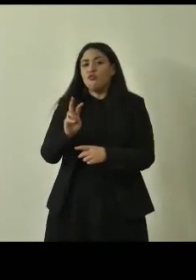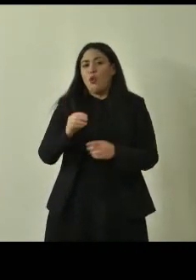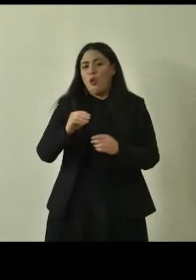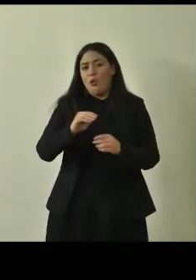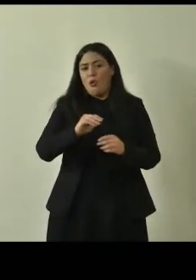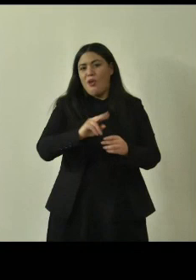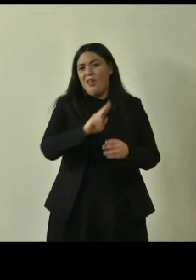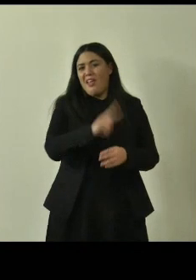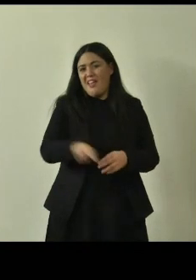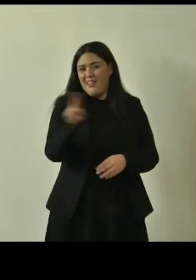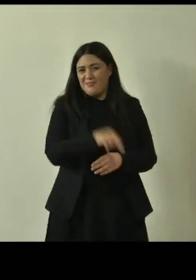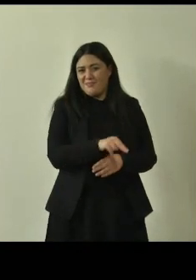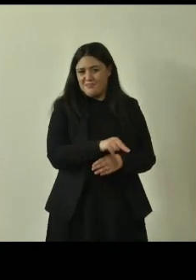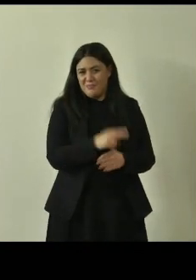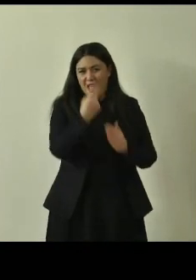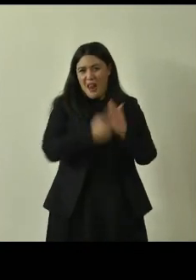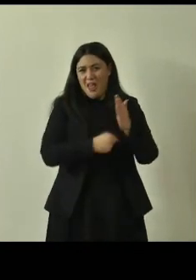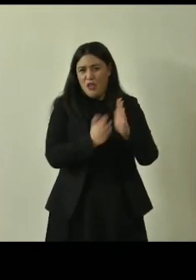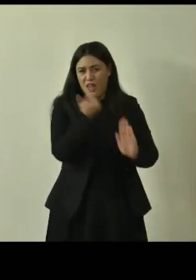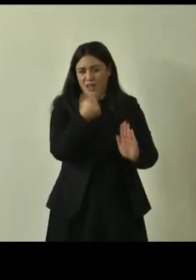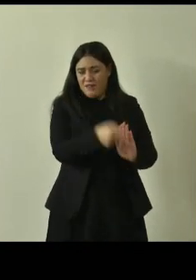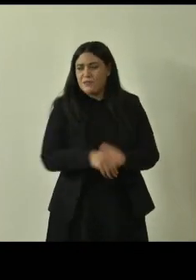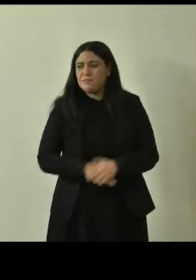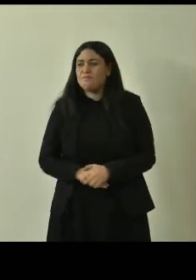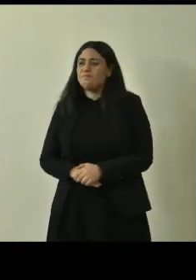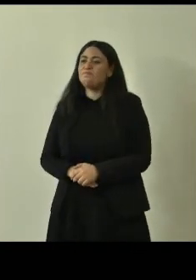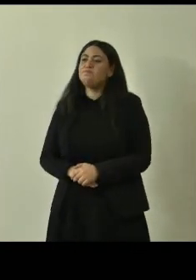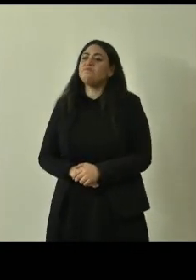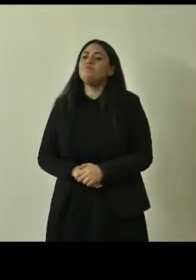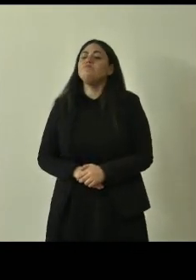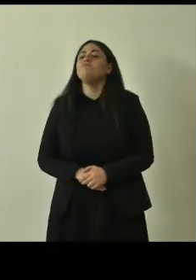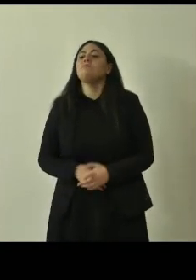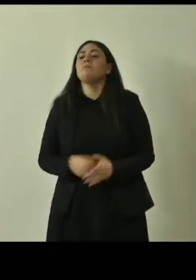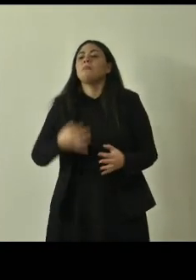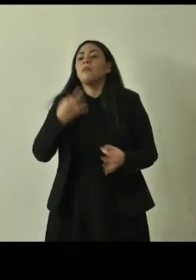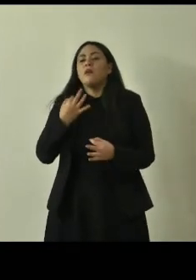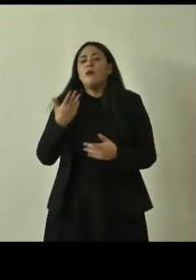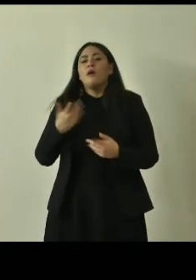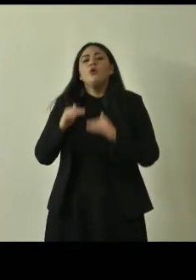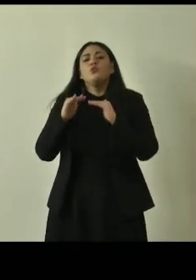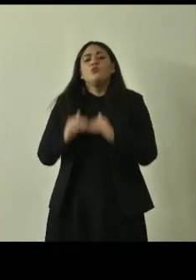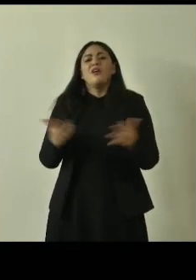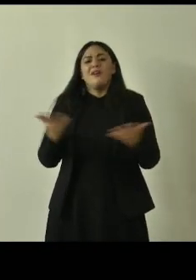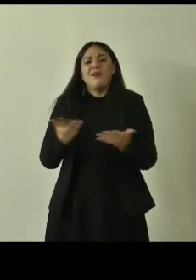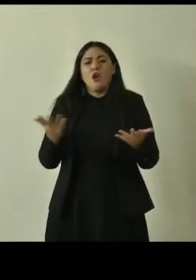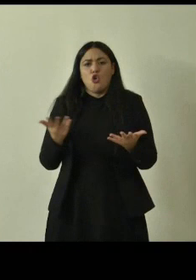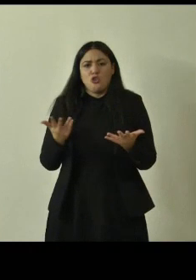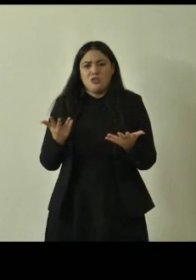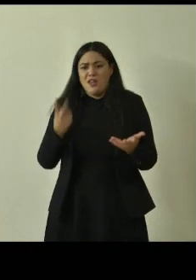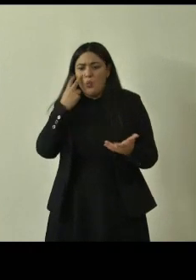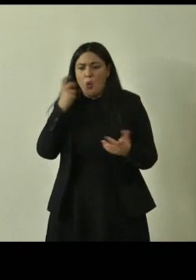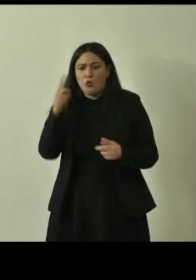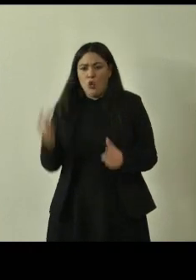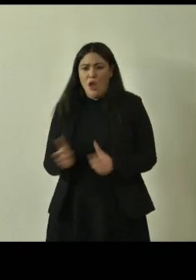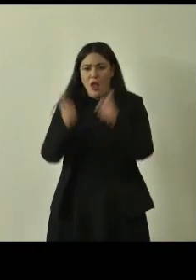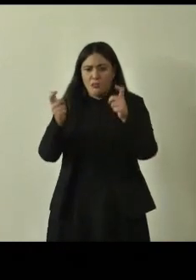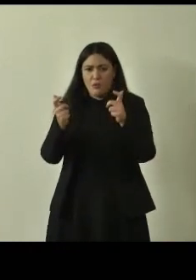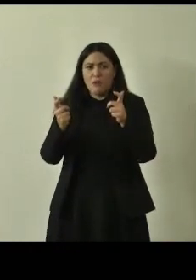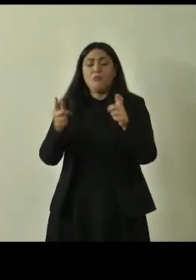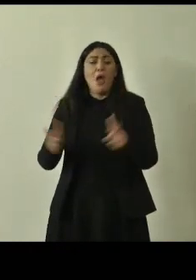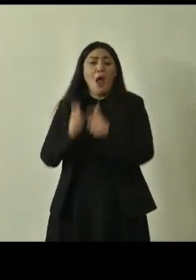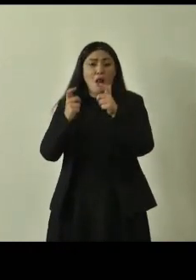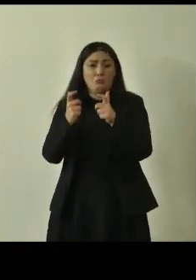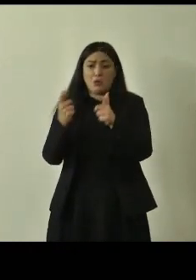allora cosa tuteliamo è chiaro che noi tuteliamo alberi singoli